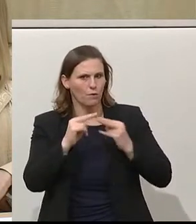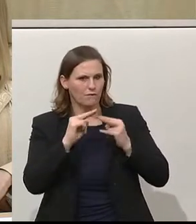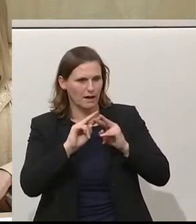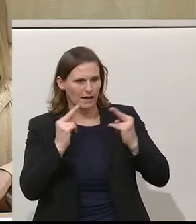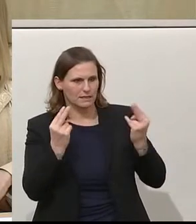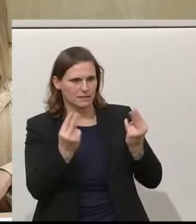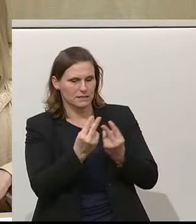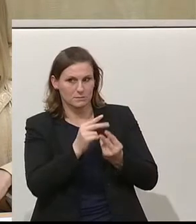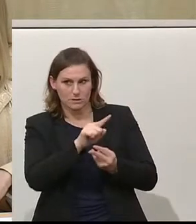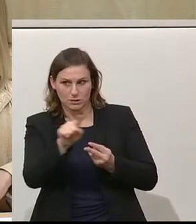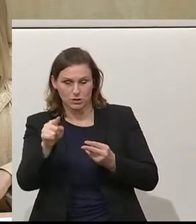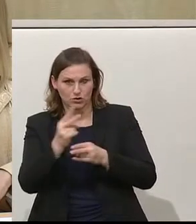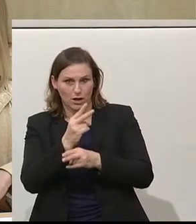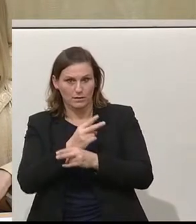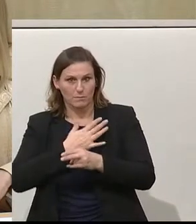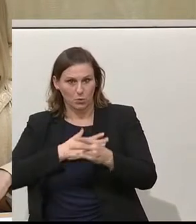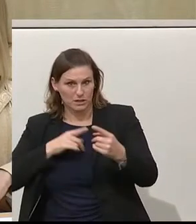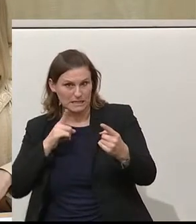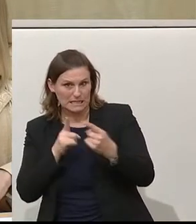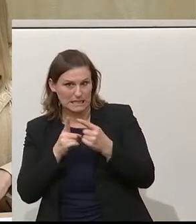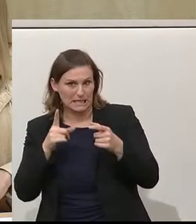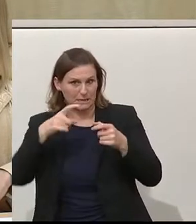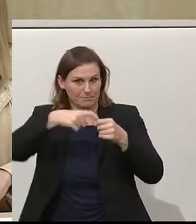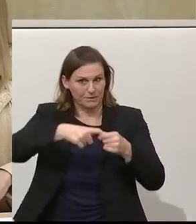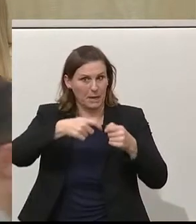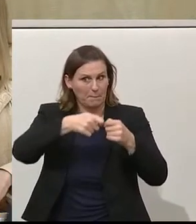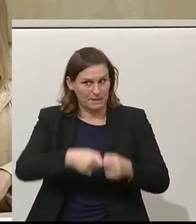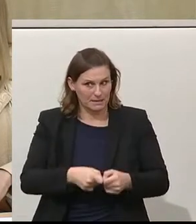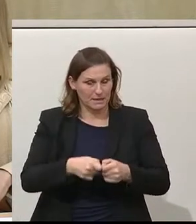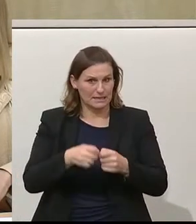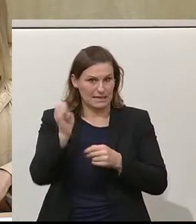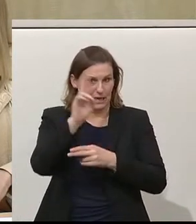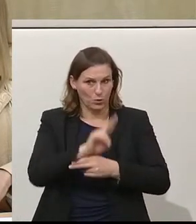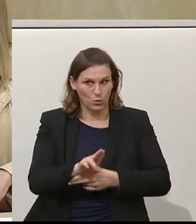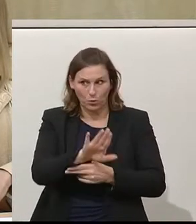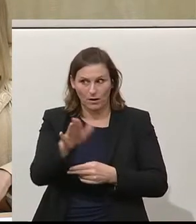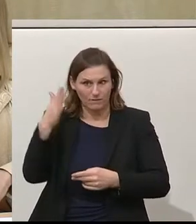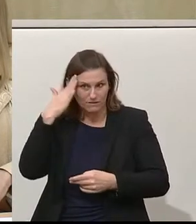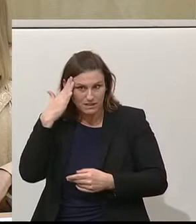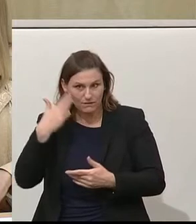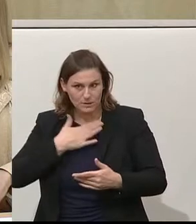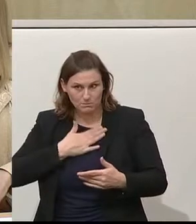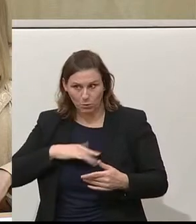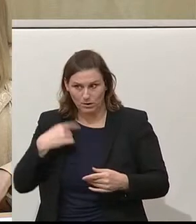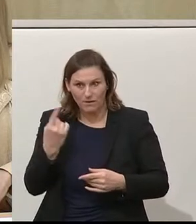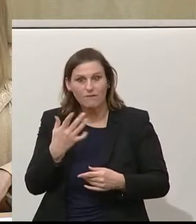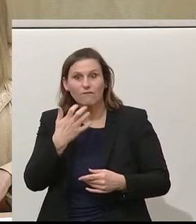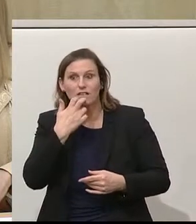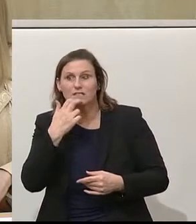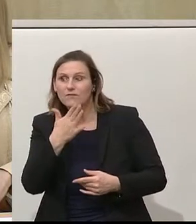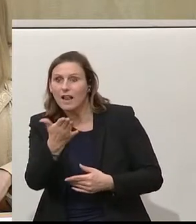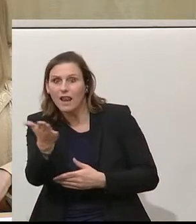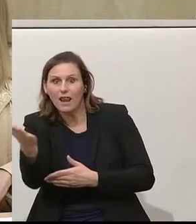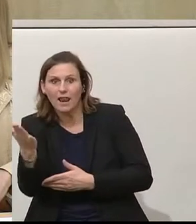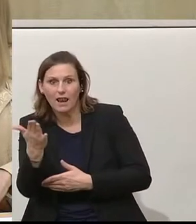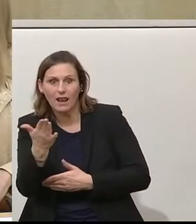werden wollen in der Europäischen Union. Und wir haben sie gefragt, ihr wisst genau, was die EU von euch möchte. Was wollt ihr denn von der